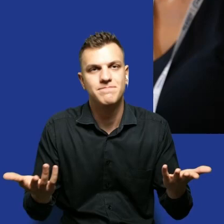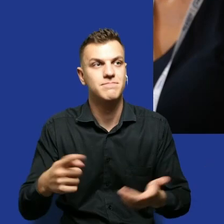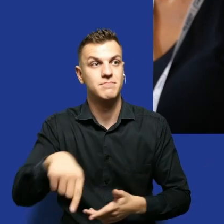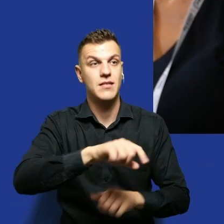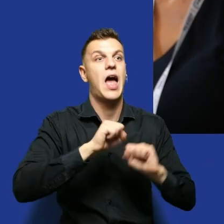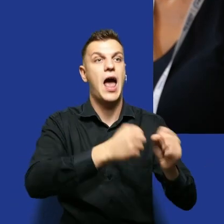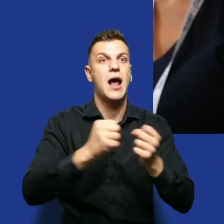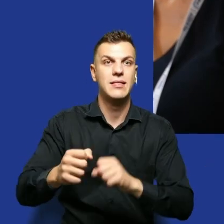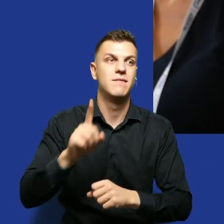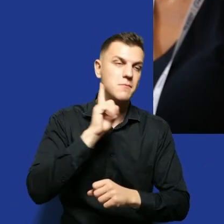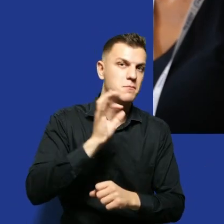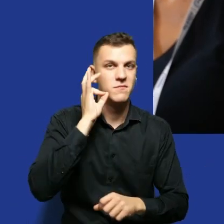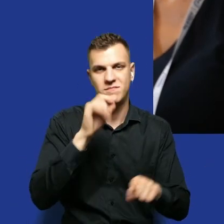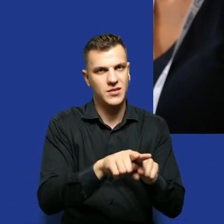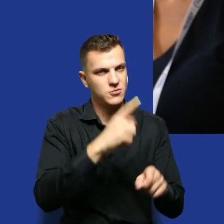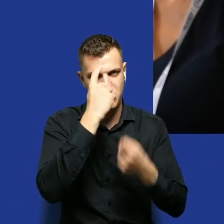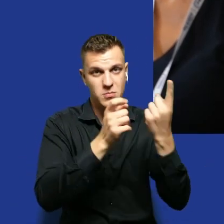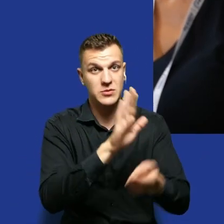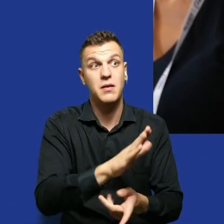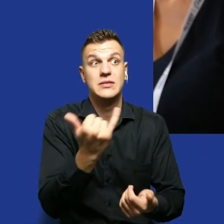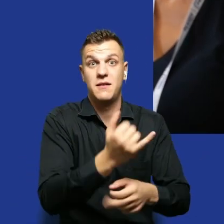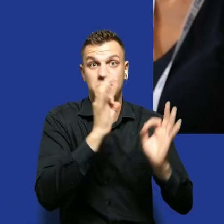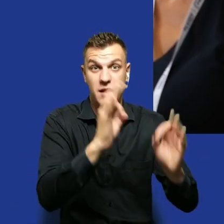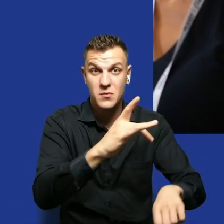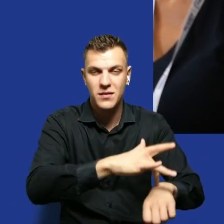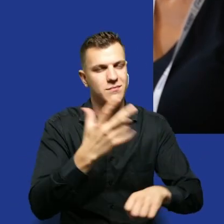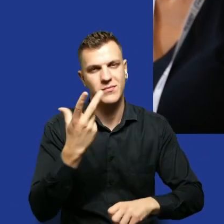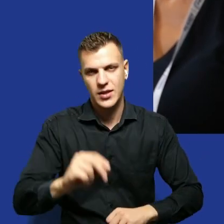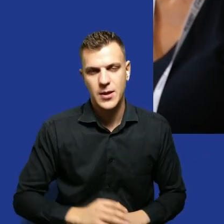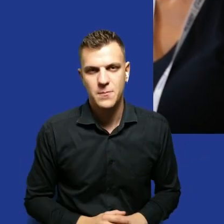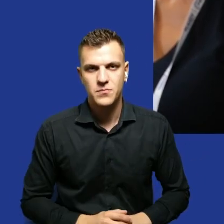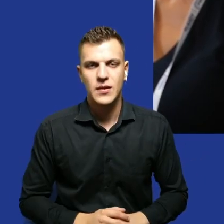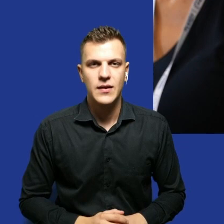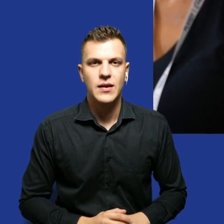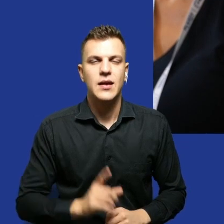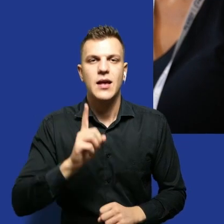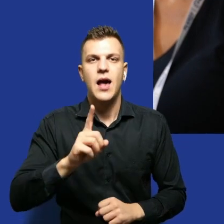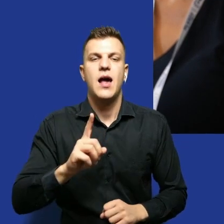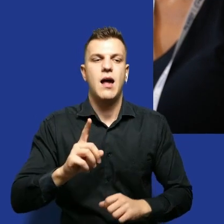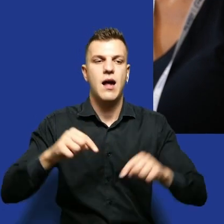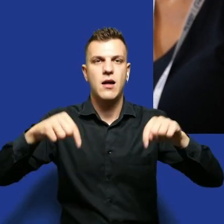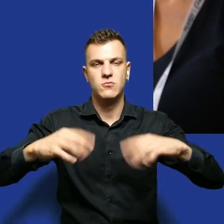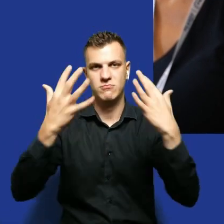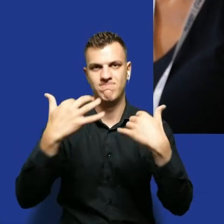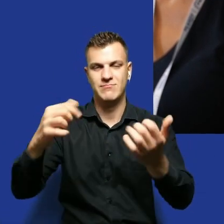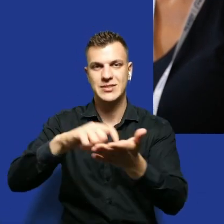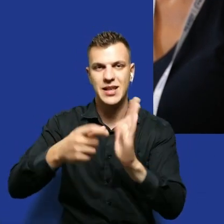takie pomysły i to nie zawsze działa. Ale może teraz właśnie wracamy do sali, trochę już